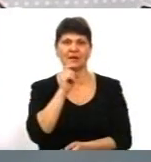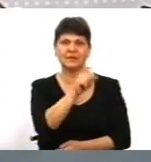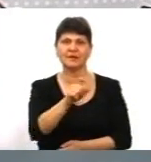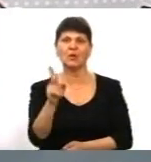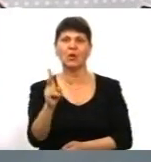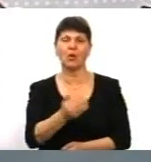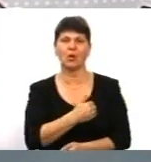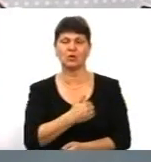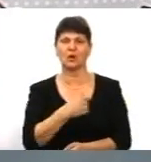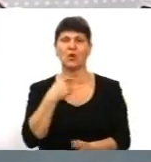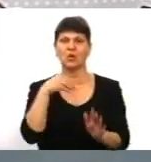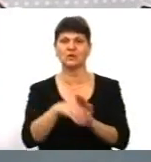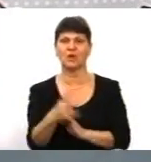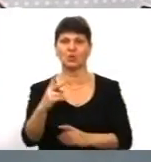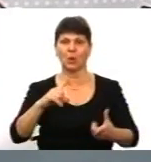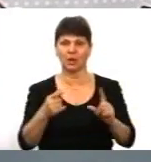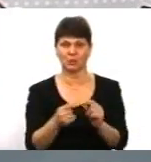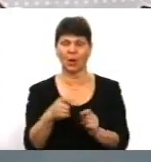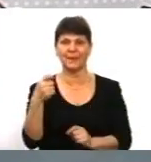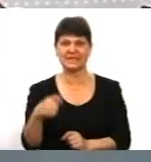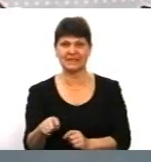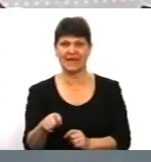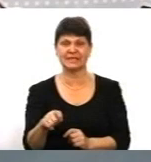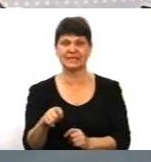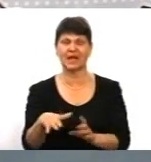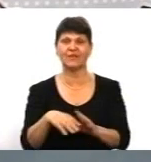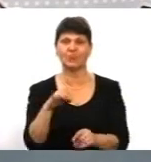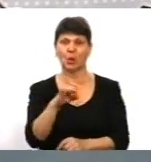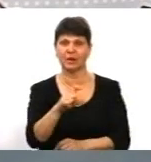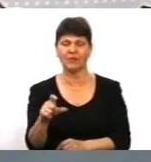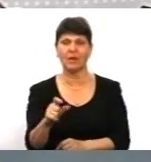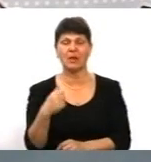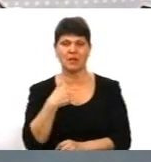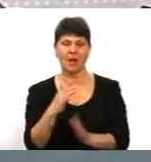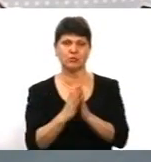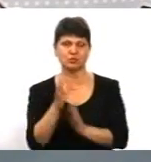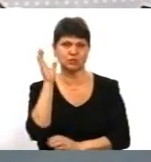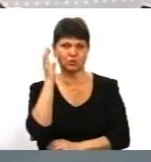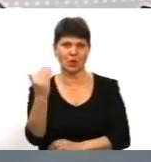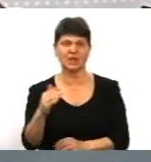голосувати у другому турі президентських виборів. Я прошу послухати відповіді.